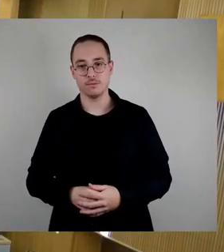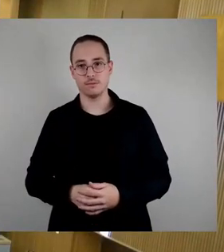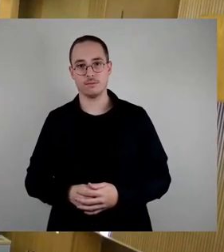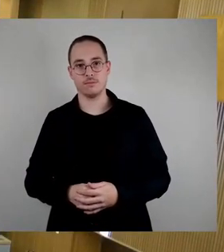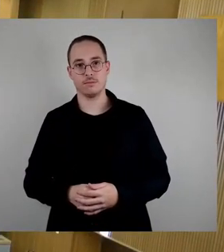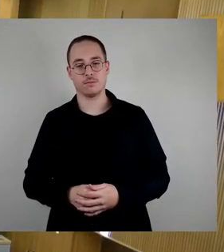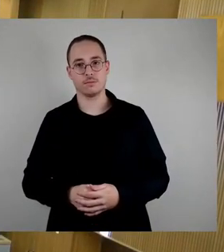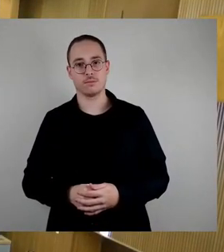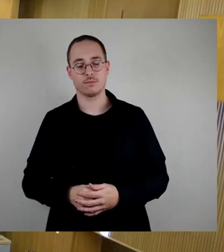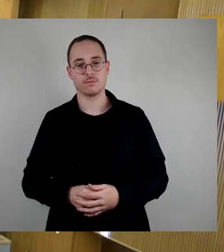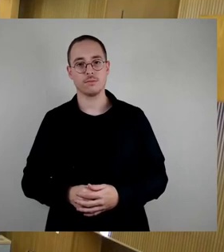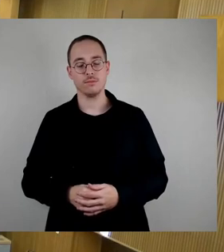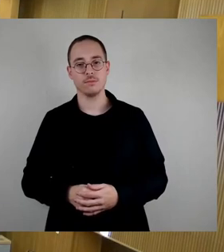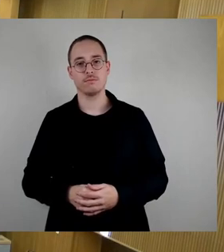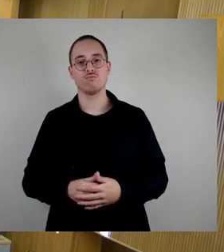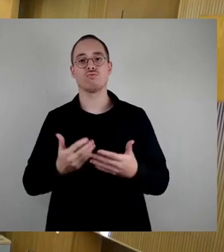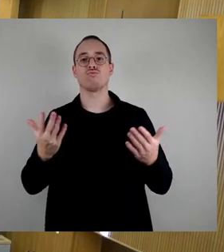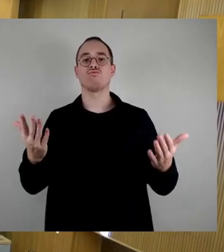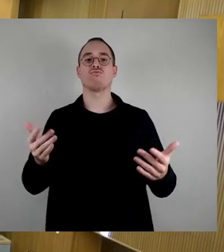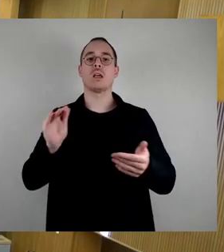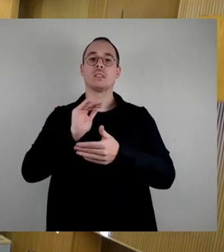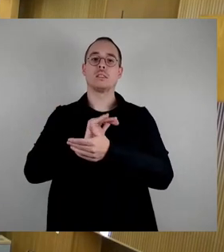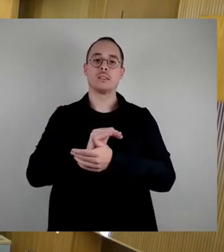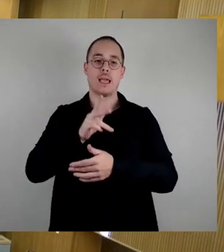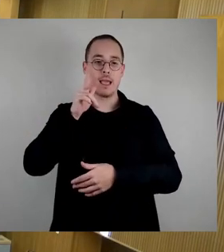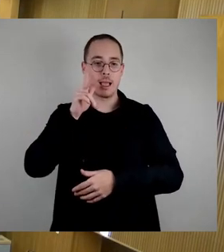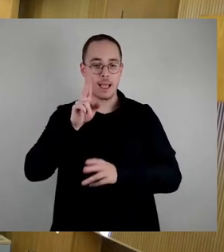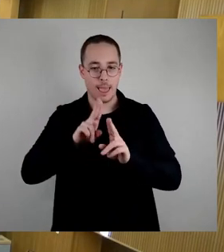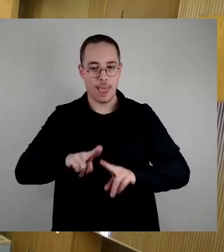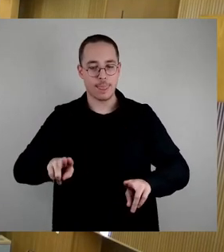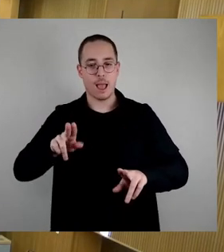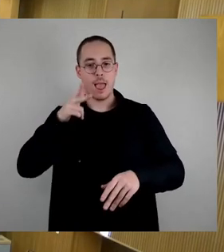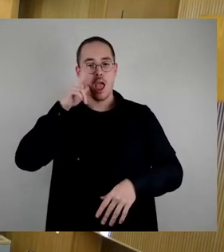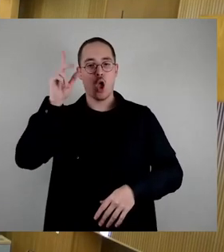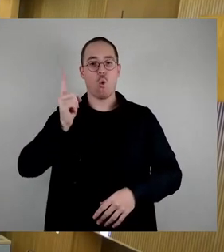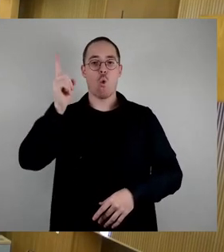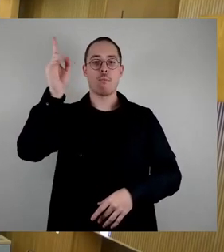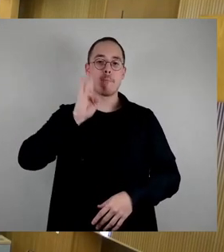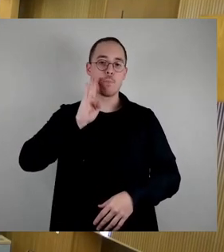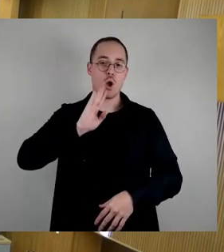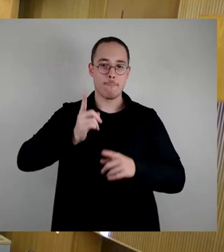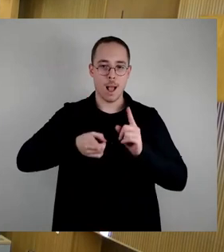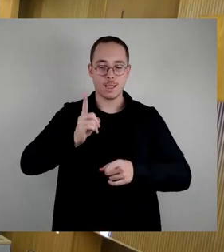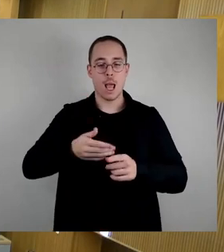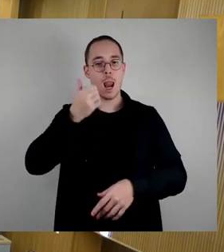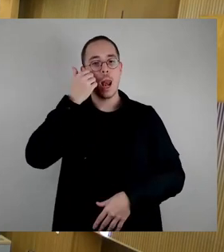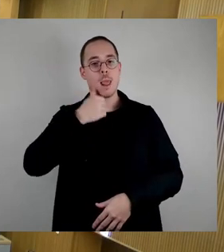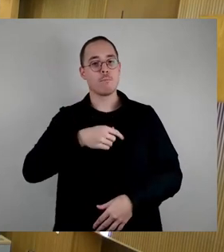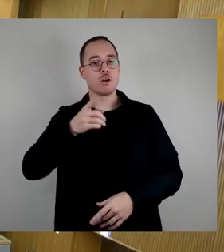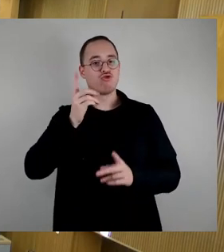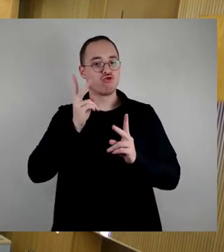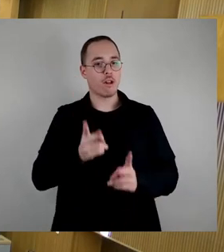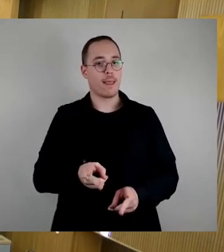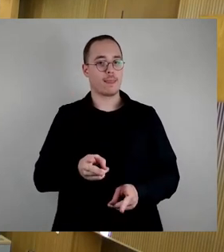Ja, sehr geehrter Herr Oberbürgermeister, sehr geehrte Stadträte, liebe Bürger,